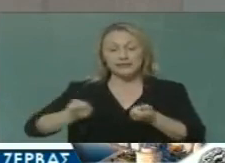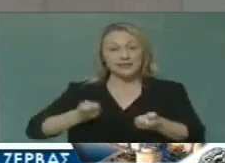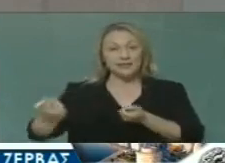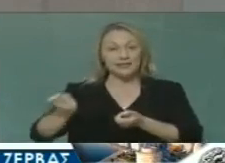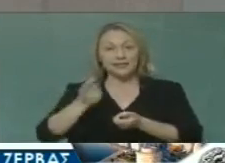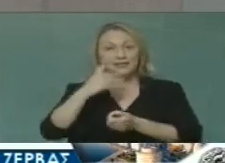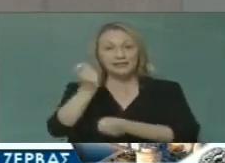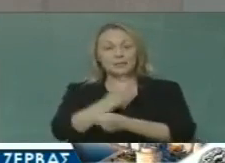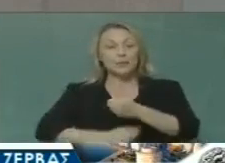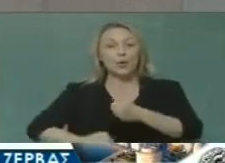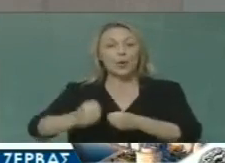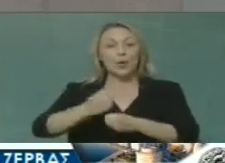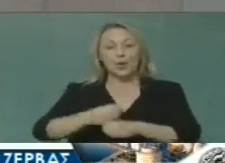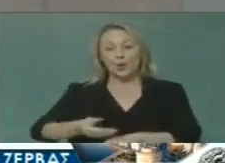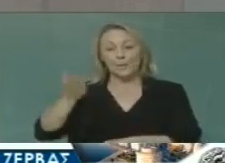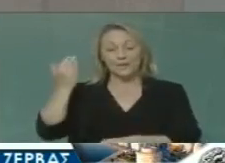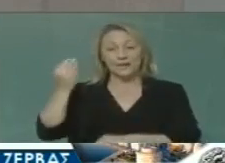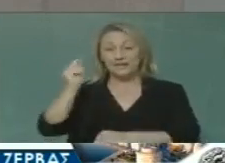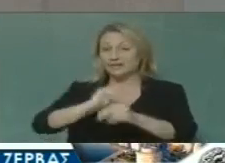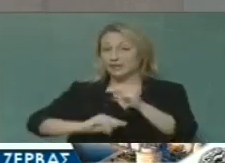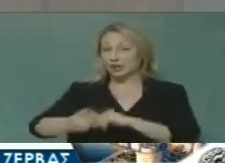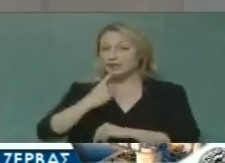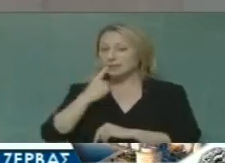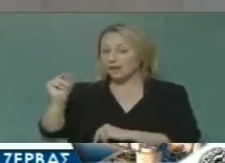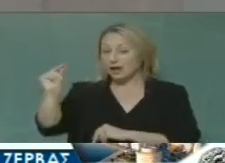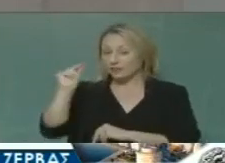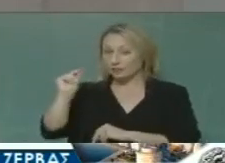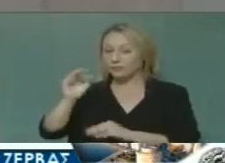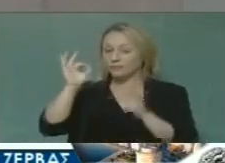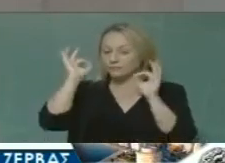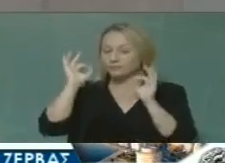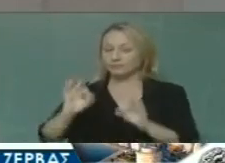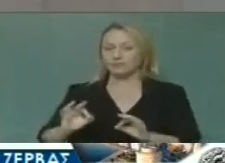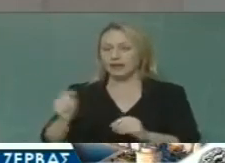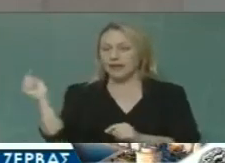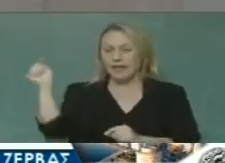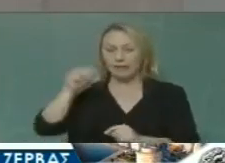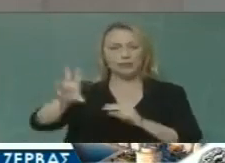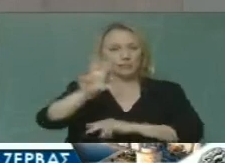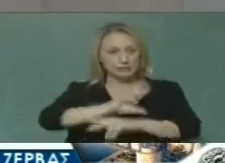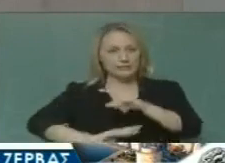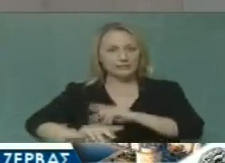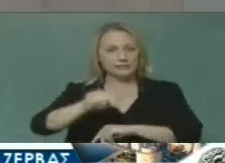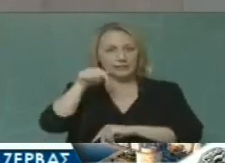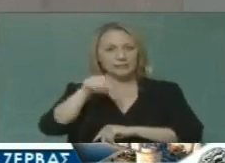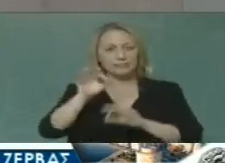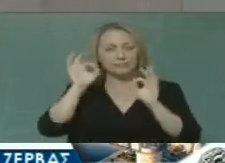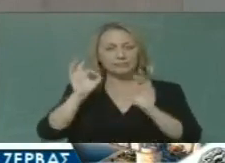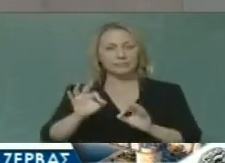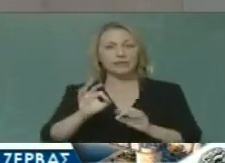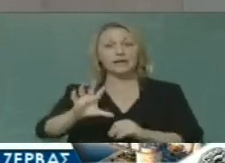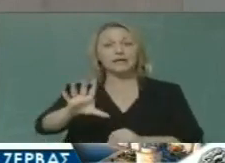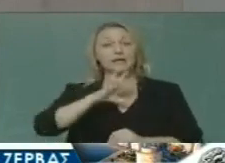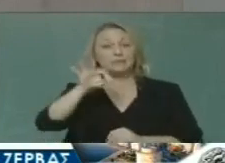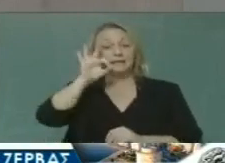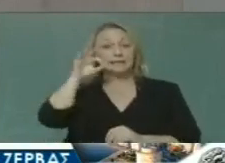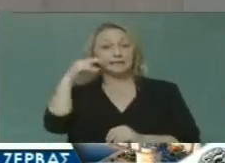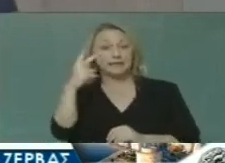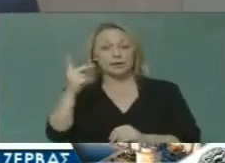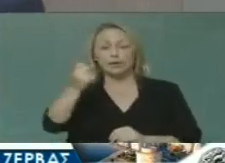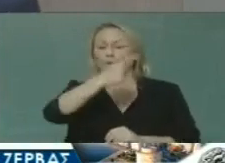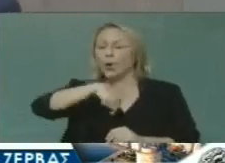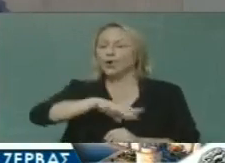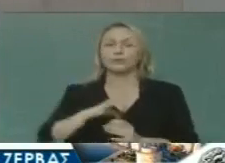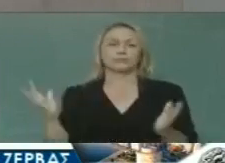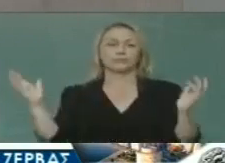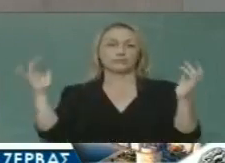ελοπιλήσουμε κάθε προεκλογική δέσμευση, κάθε δέσμευση που φέρουμε σε αυτή την αίθουσα. Για να εσταθούν όλοι οι δημότες, αλλά και οι κάτοικοι και οι επισκέπτες